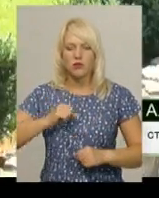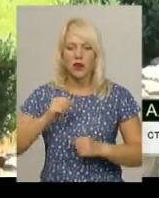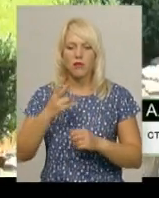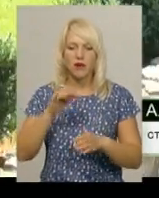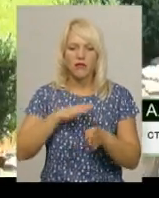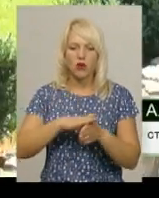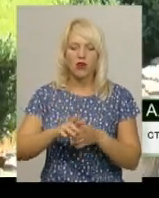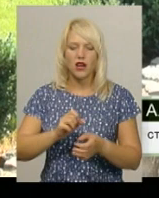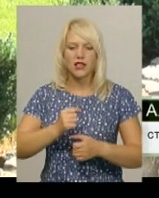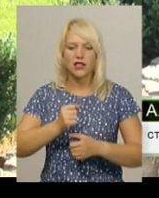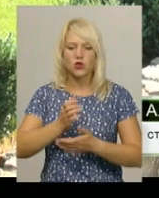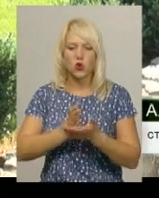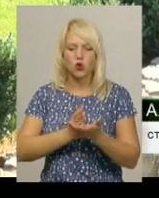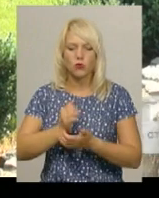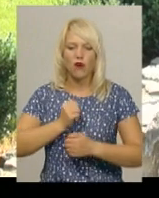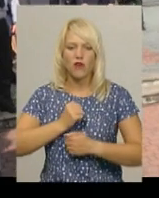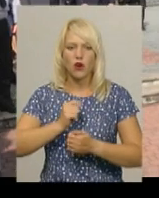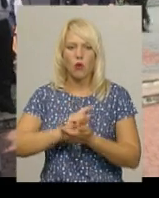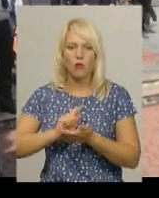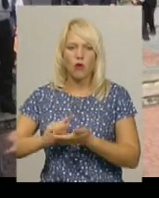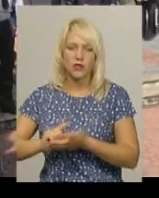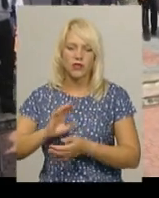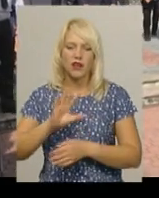службових обов'язків і всі загинули від куль.